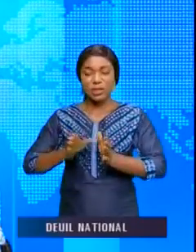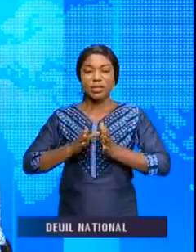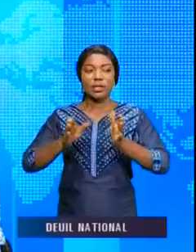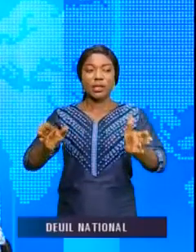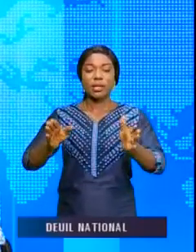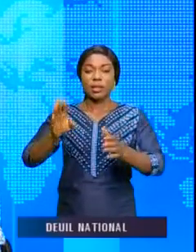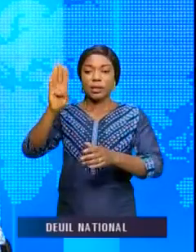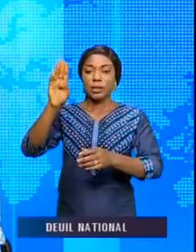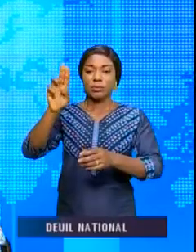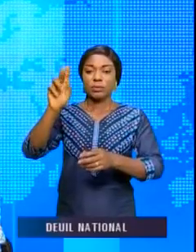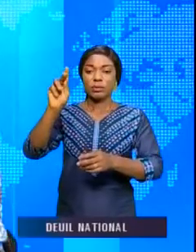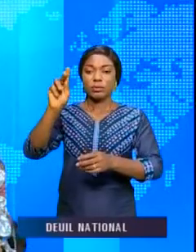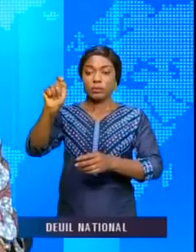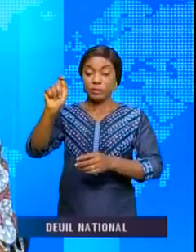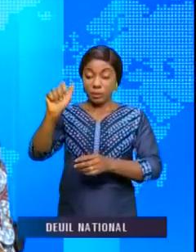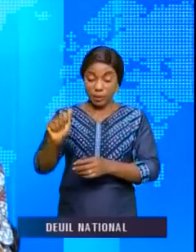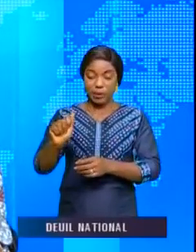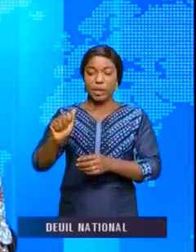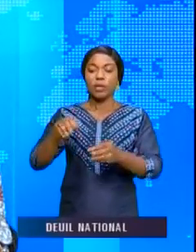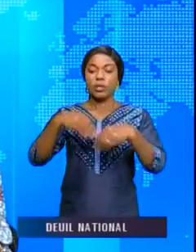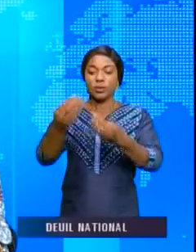Bouta dans la province du Baouili.